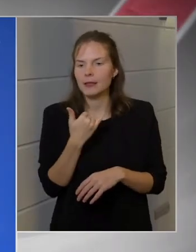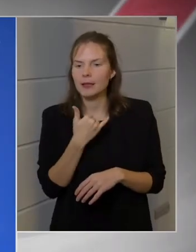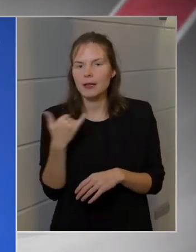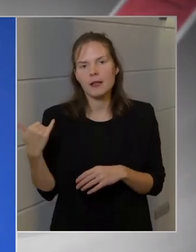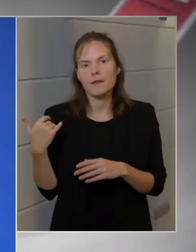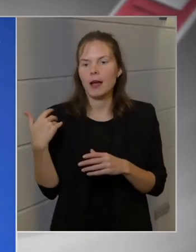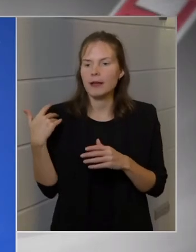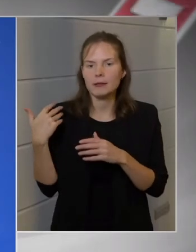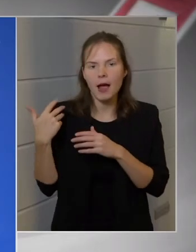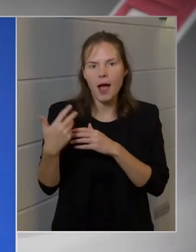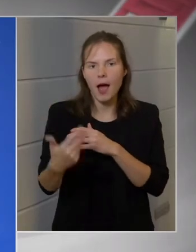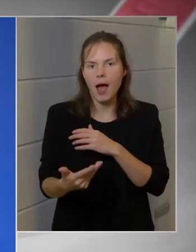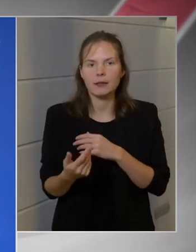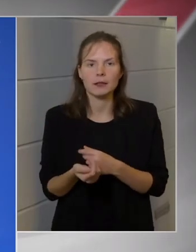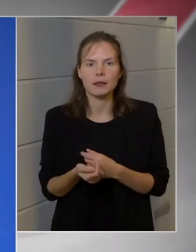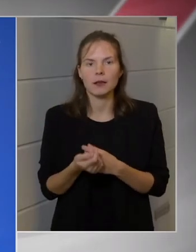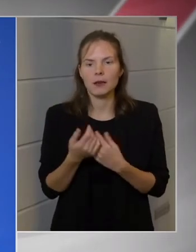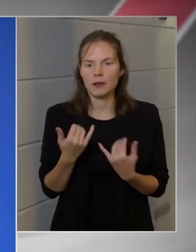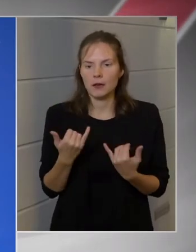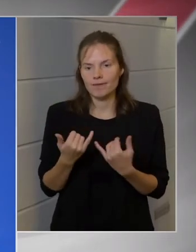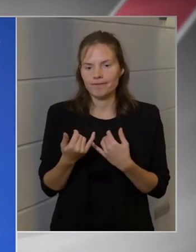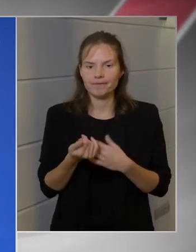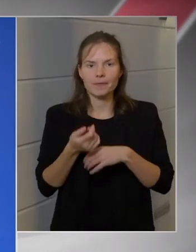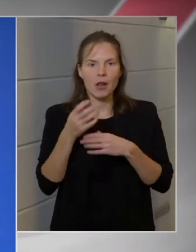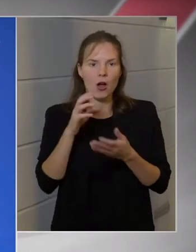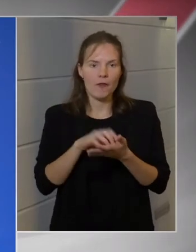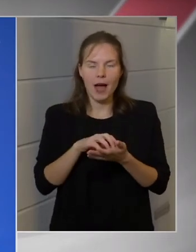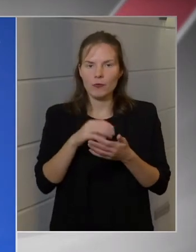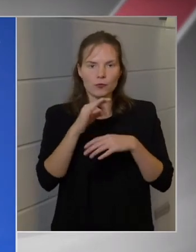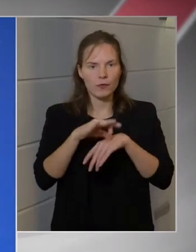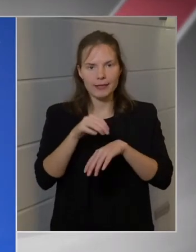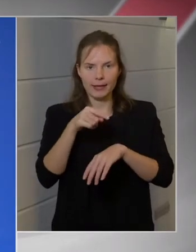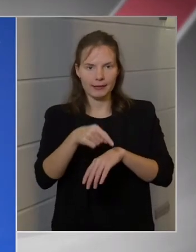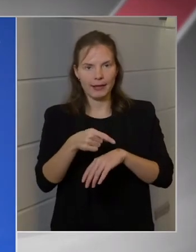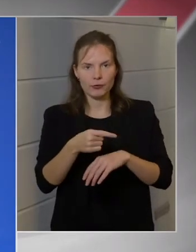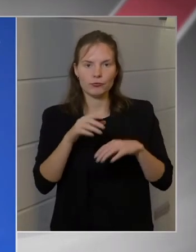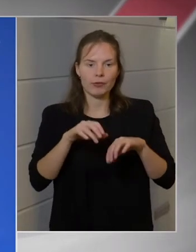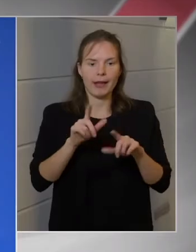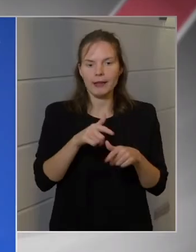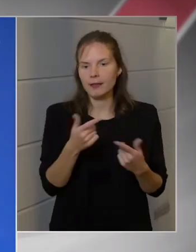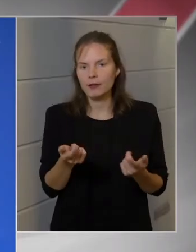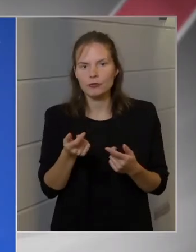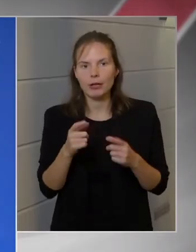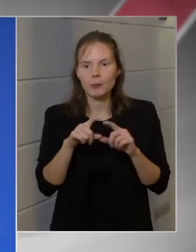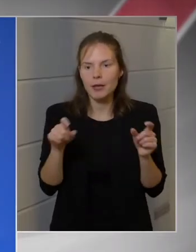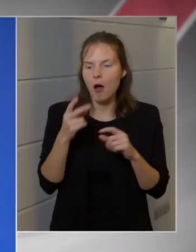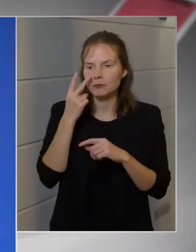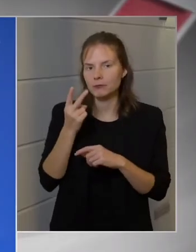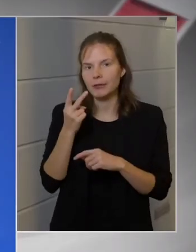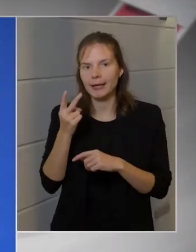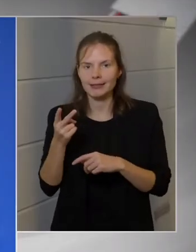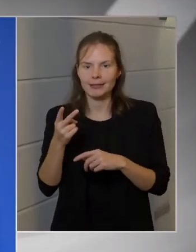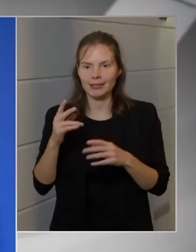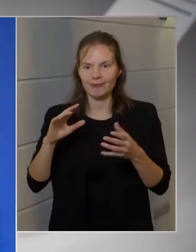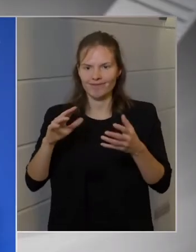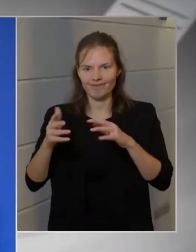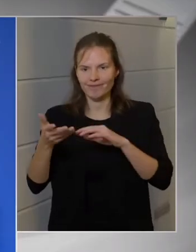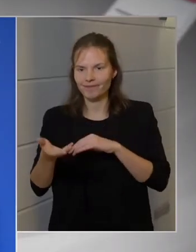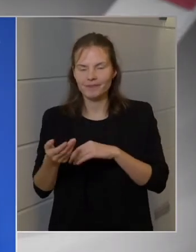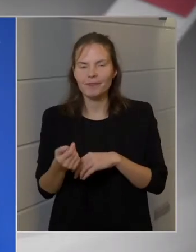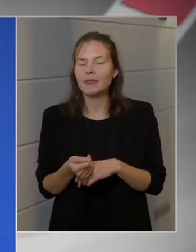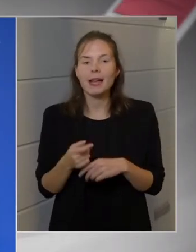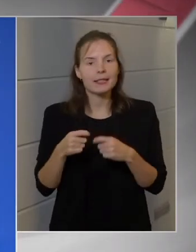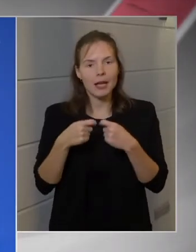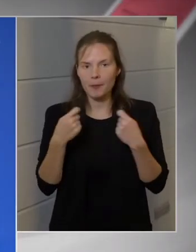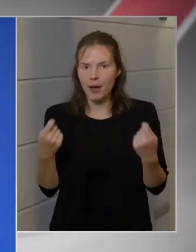át a jelenlegi városvezetés alkalmatlanságának torzójaként nézni a biodolmot. De ez nem